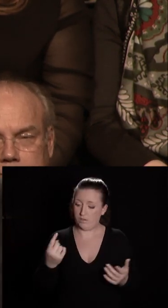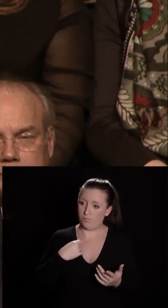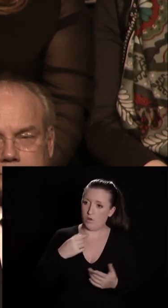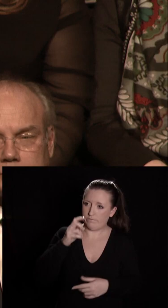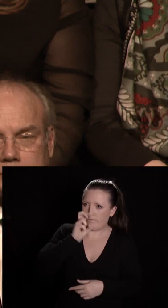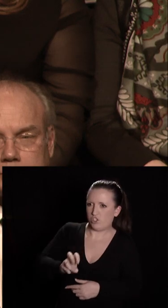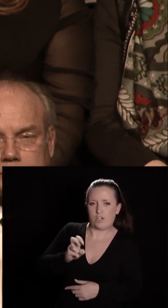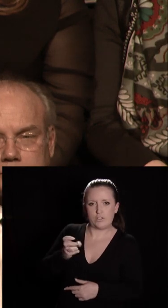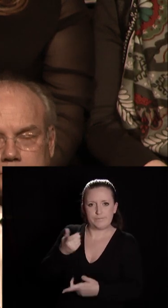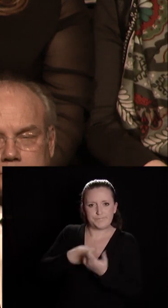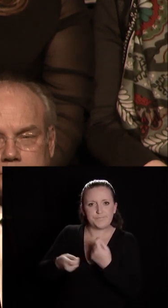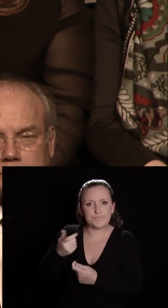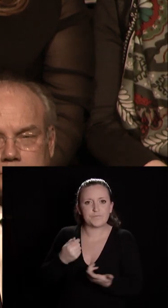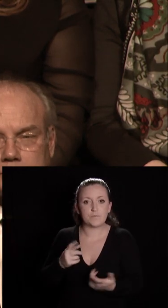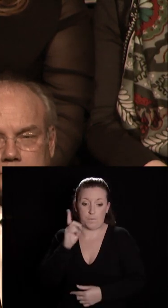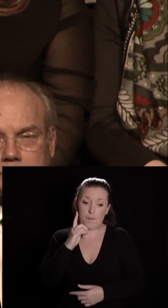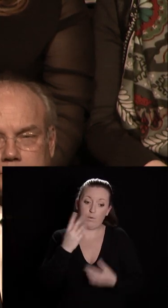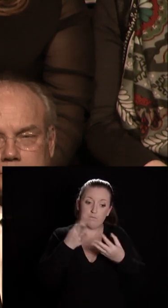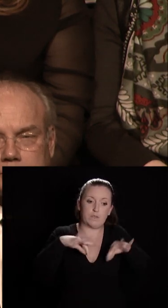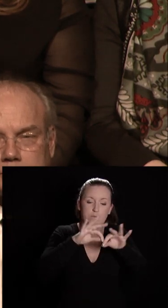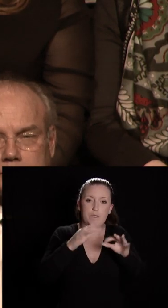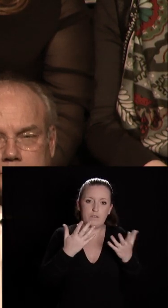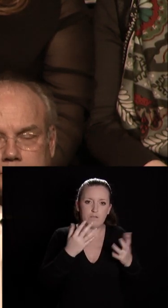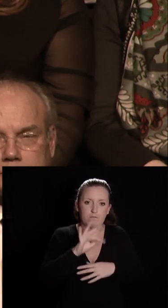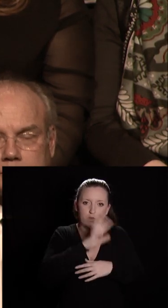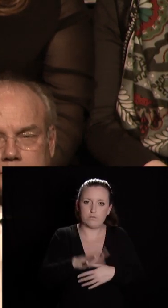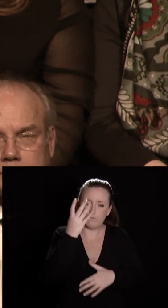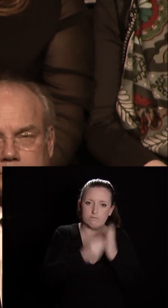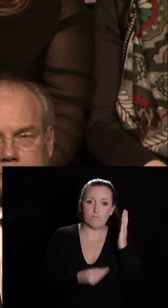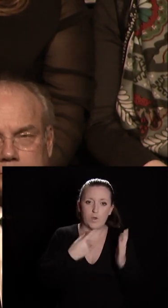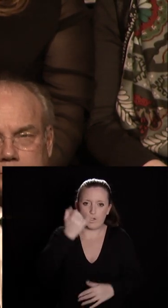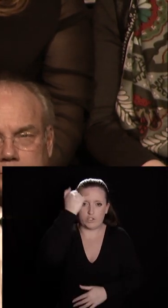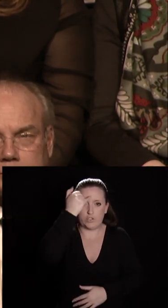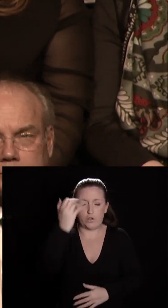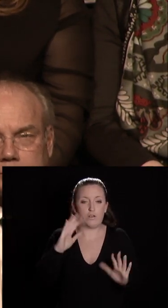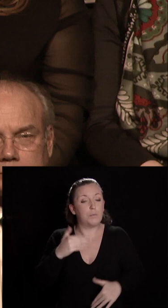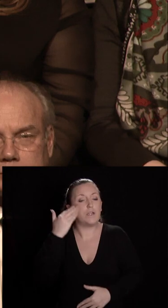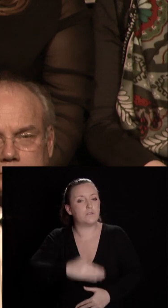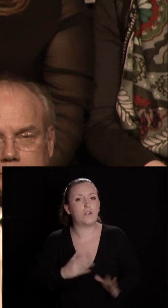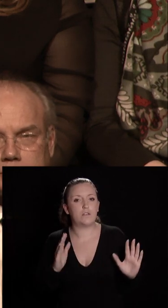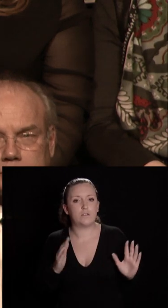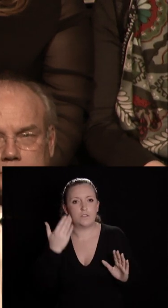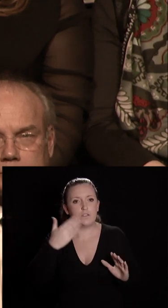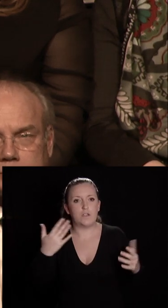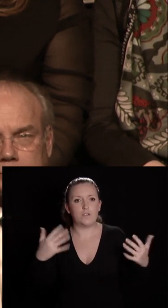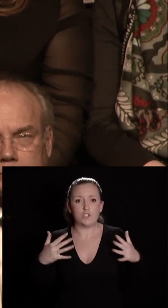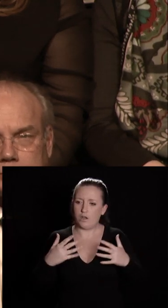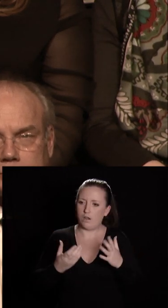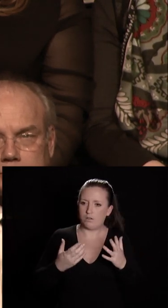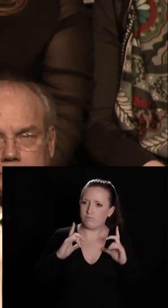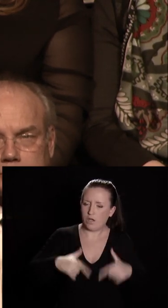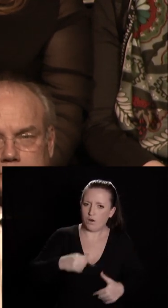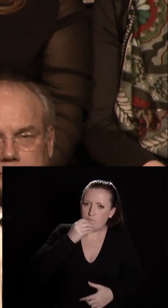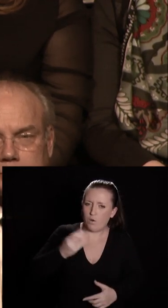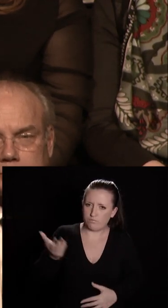chercher. D'abord parce que notre pays manque d'ingénieurs, même si nous avons déjà, je le salue, je le sais, d'excellentes écoles, je l'ai dit,